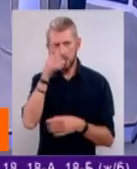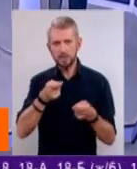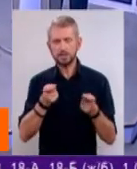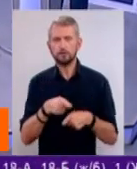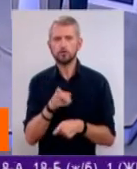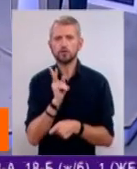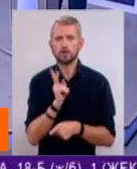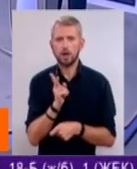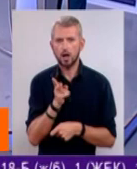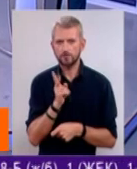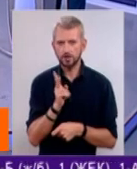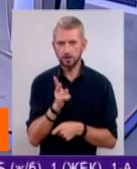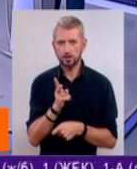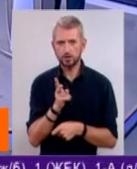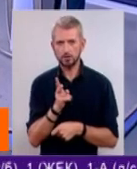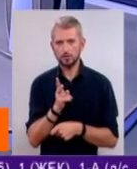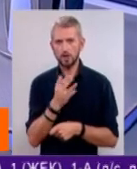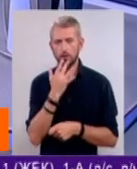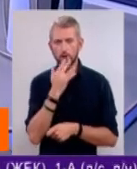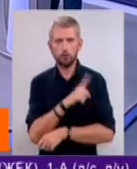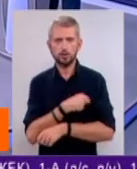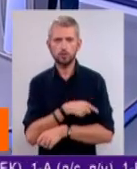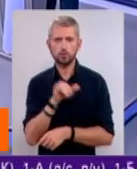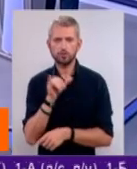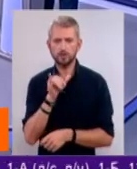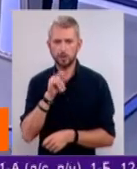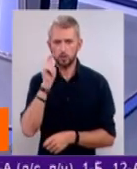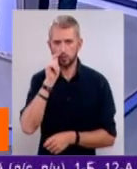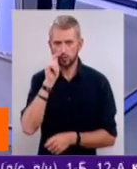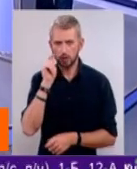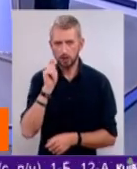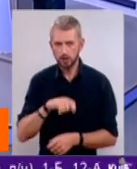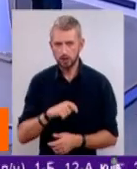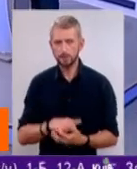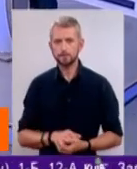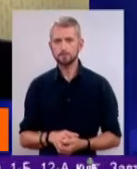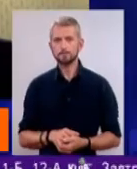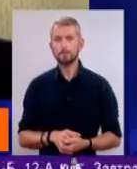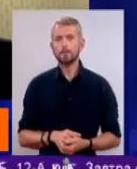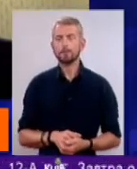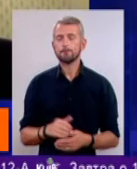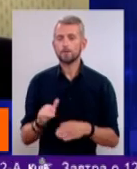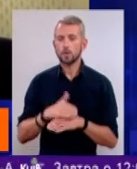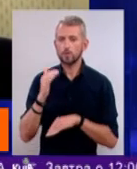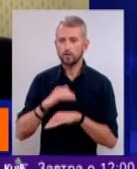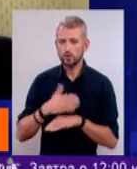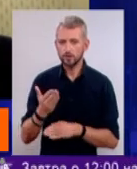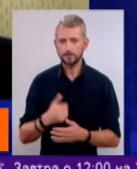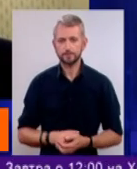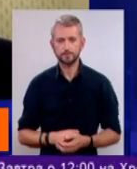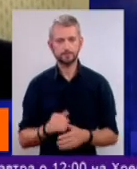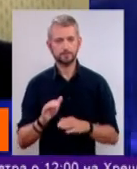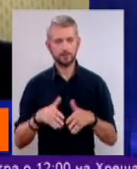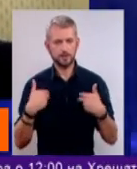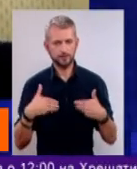та психотерапії Медико-психологічного факультету Національного медичного університету імені Богомольця. Пане Олеже, доброго вечора. Доброго